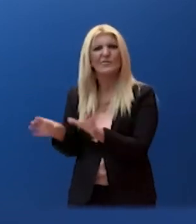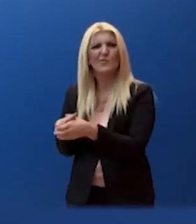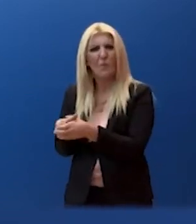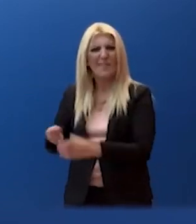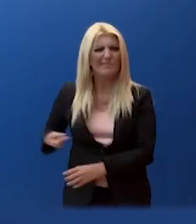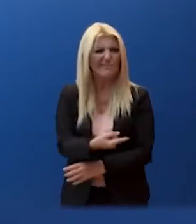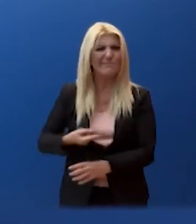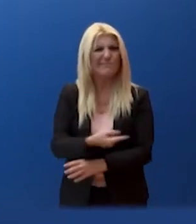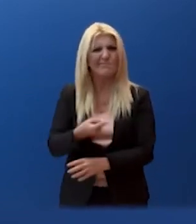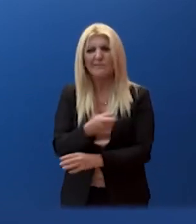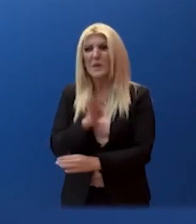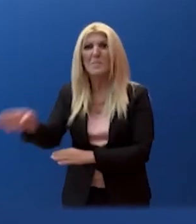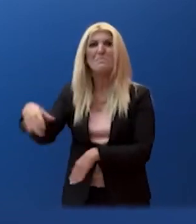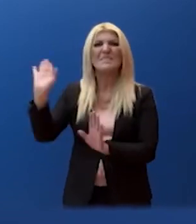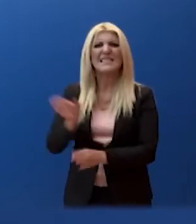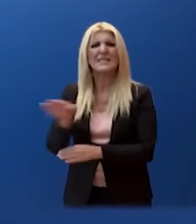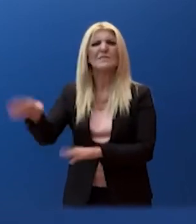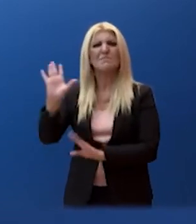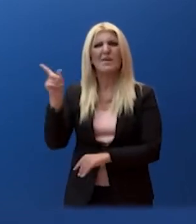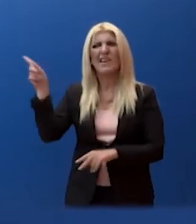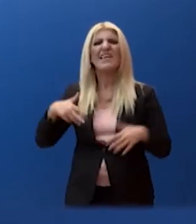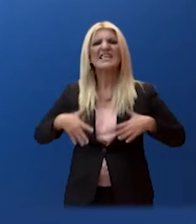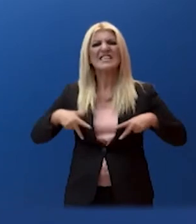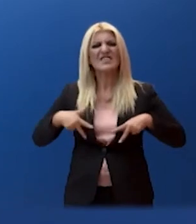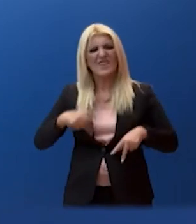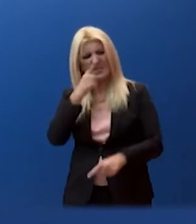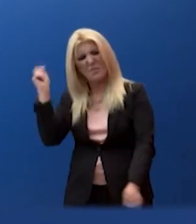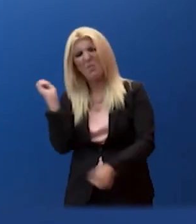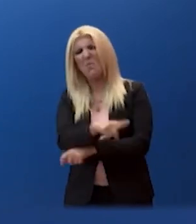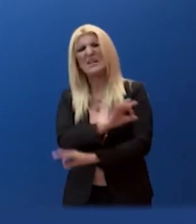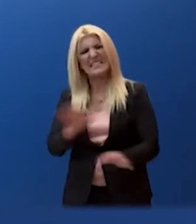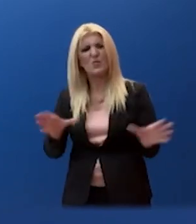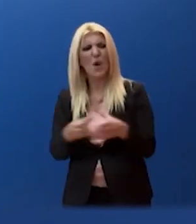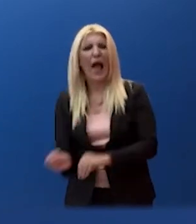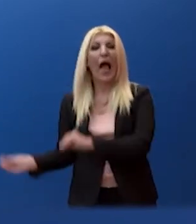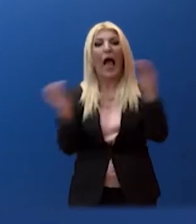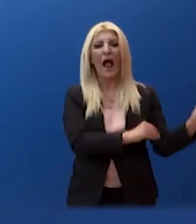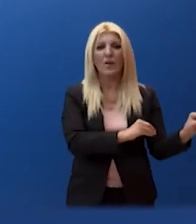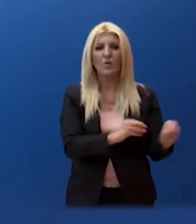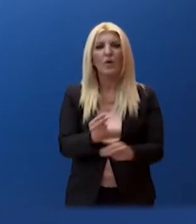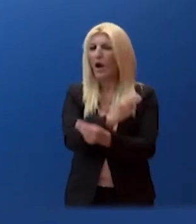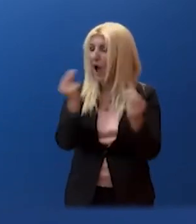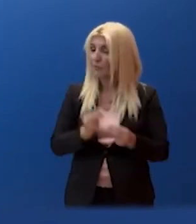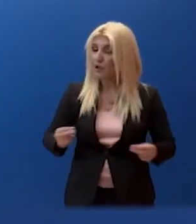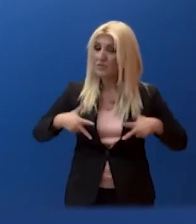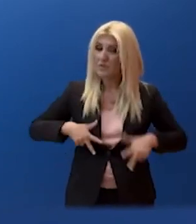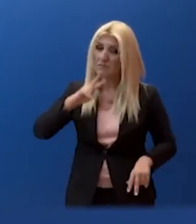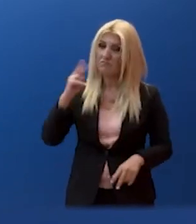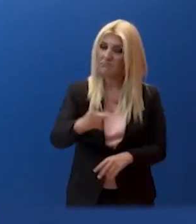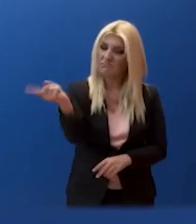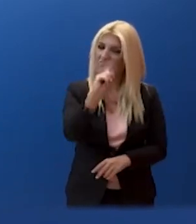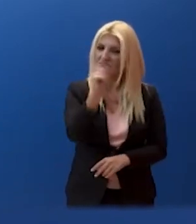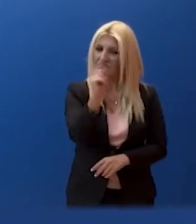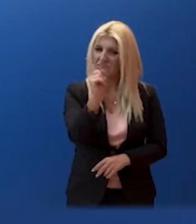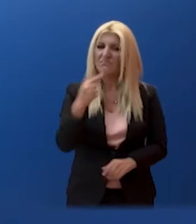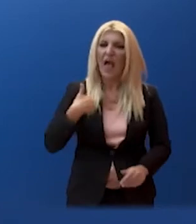Λέσβο. Η κυβέρνηση κατέστησε σαφές ότι δεν ισχύει κάτι τέτοιο. Κυρίως μάλιστα ότι η απόφασή της είναι να τηρηθεί